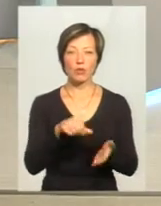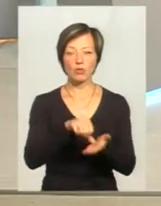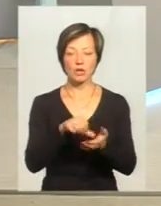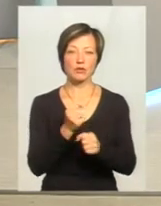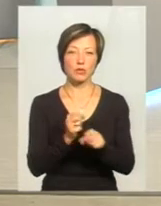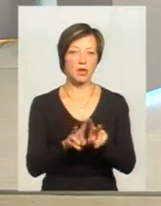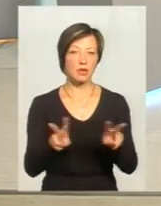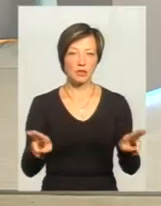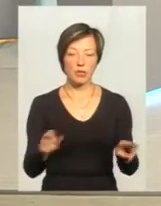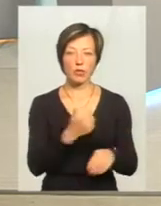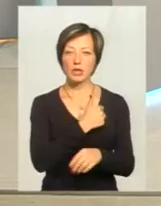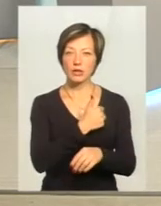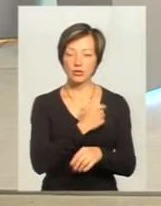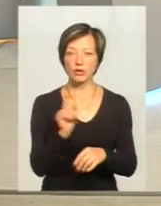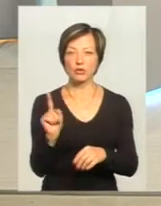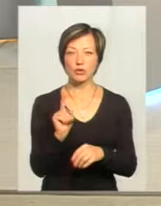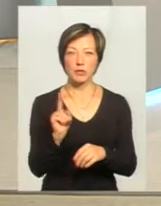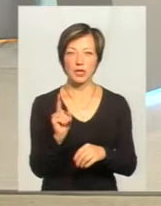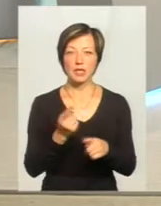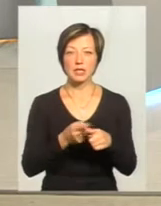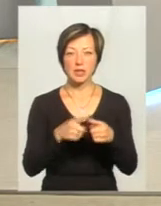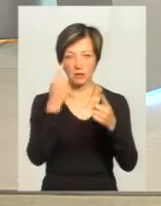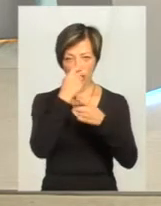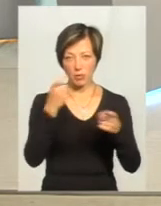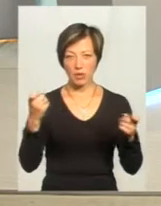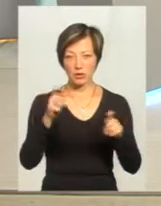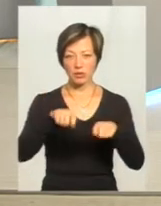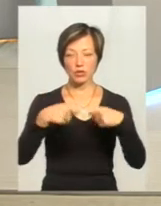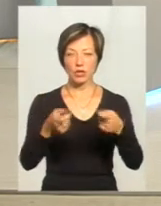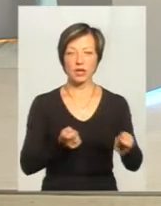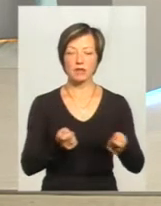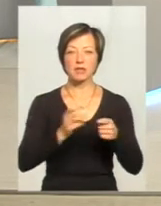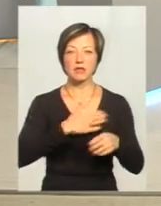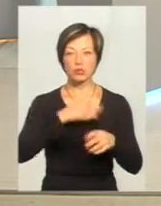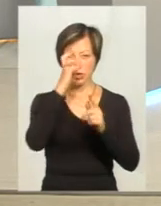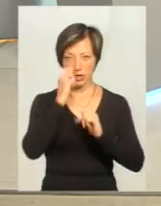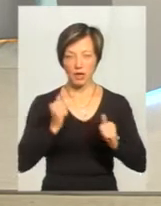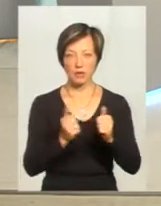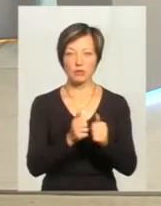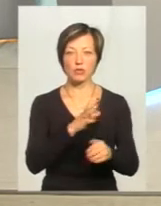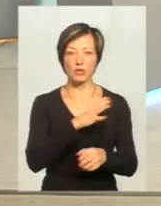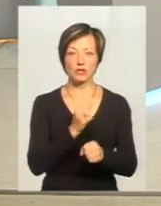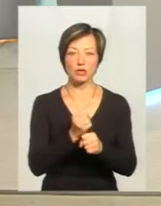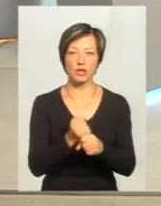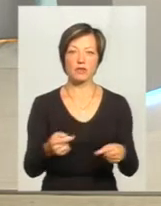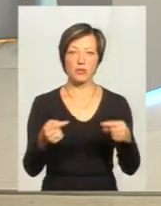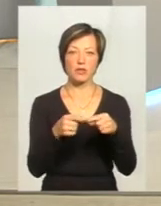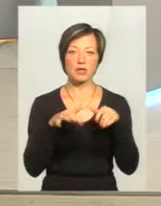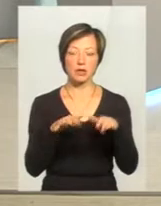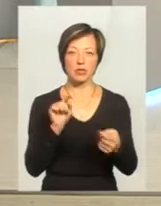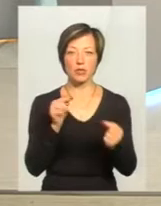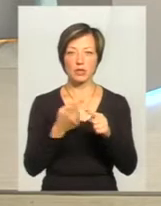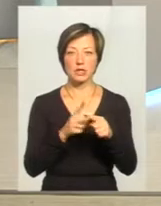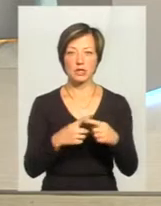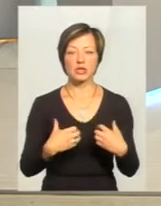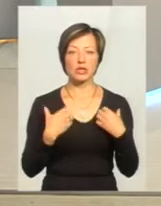зроблять так само. І дуже би хотілося, щоб, скажімо, ця інформація все-таки дійшла до керівництва нашої країни, і щоб були в житті відповідні міри проти цих